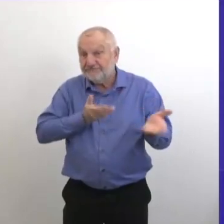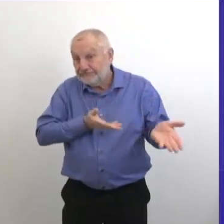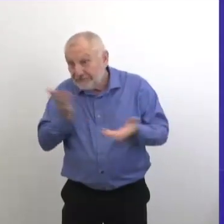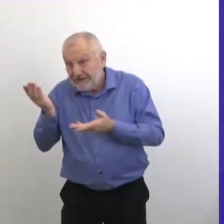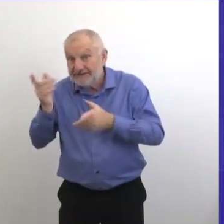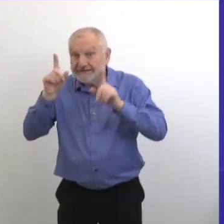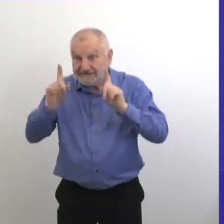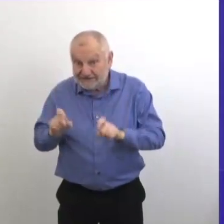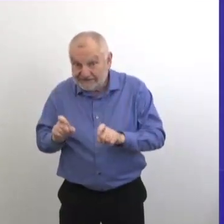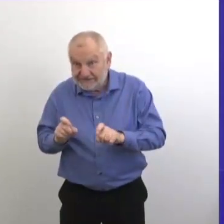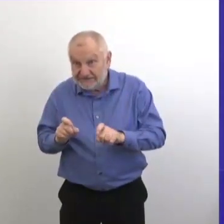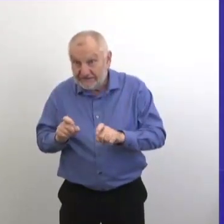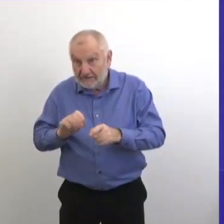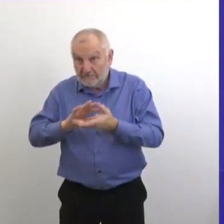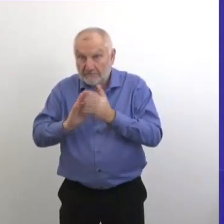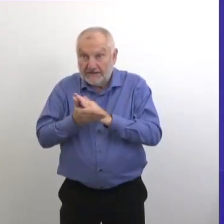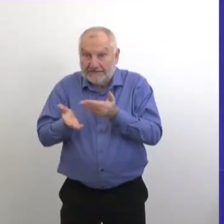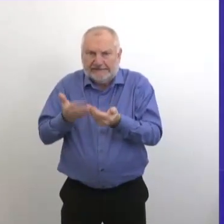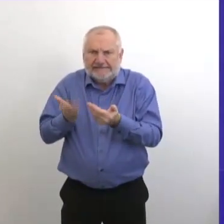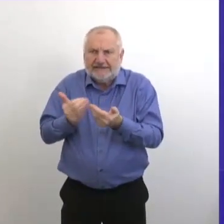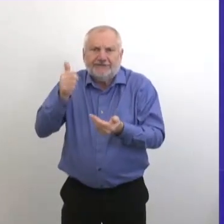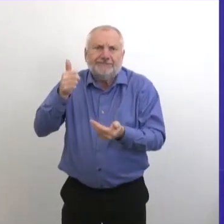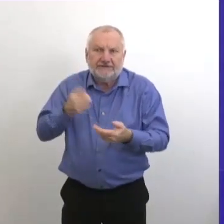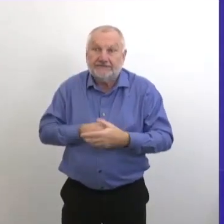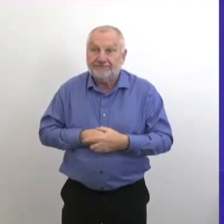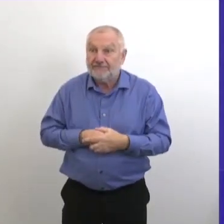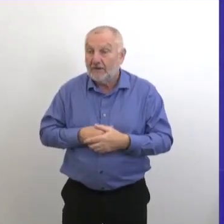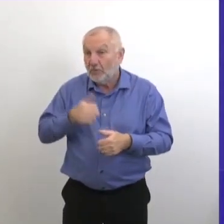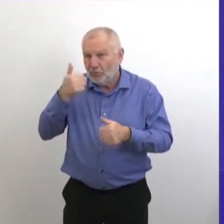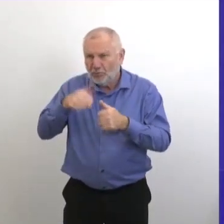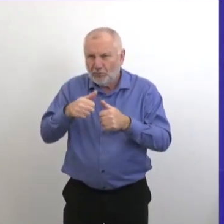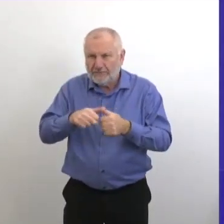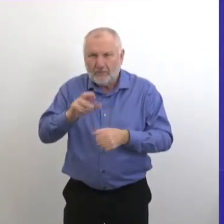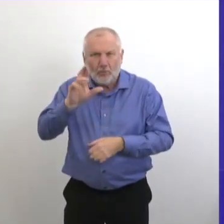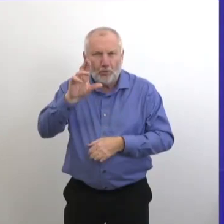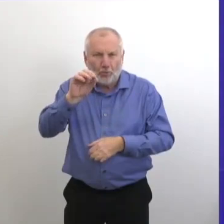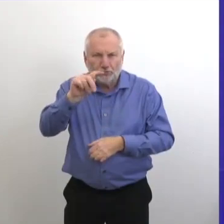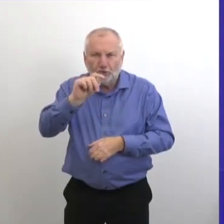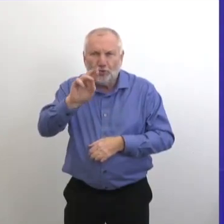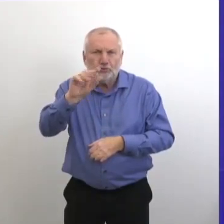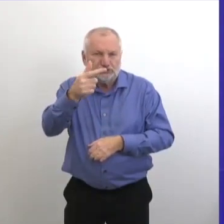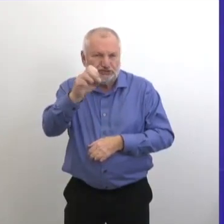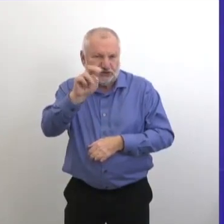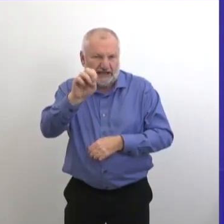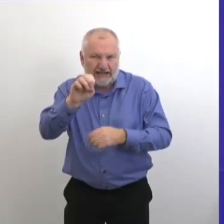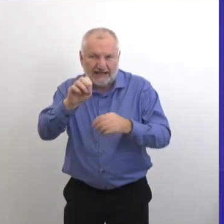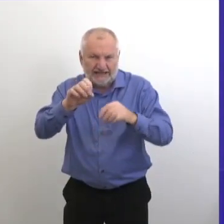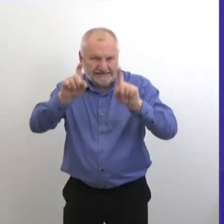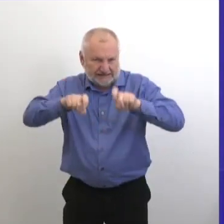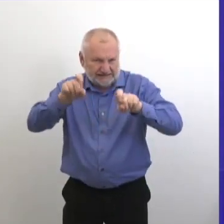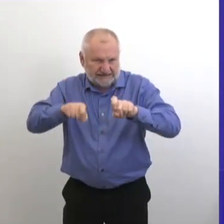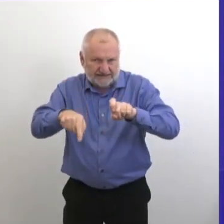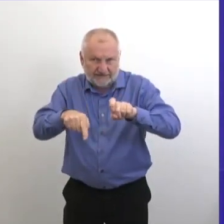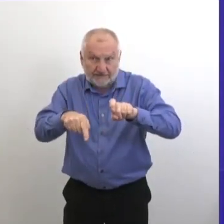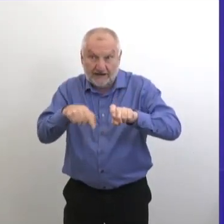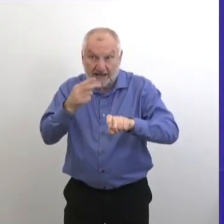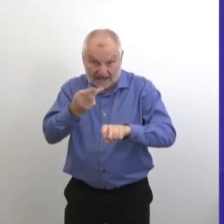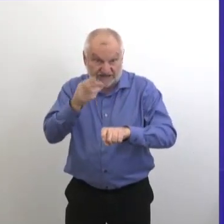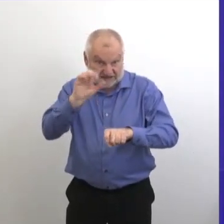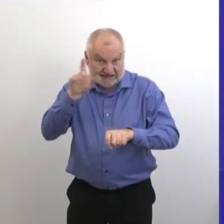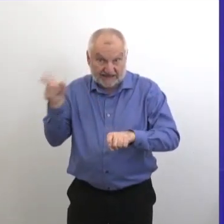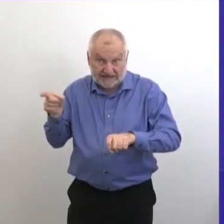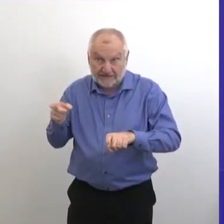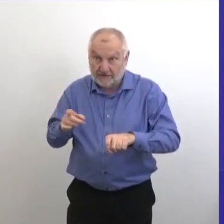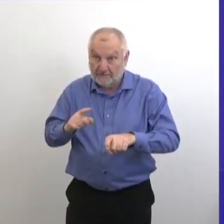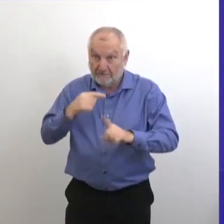facilement que possible. Je vous rappelle que nous avons le test ROTOGYN qui est en utilisation au Centre des